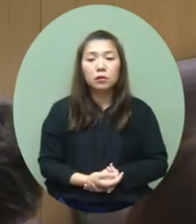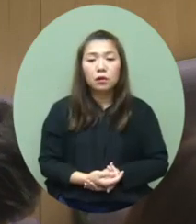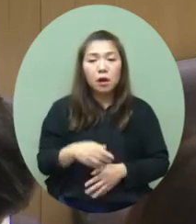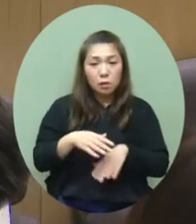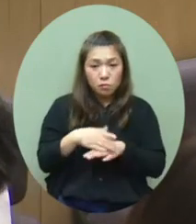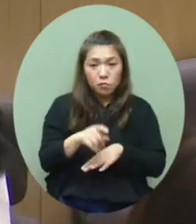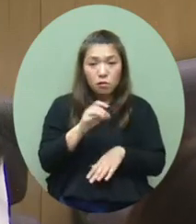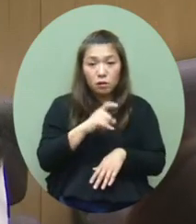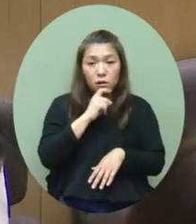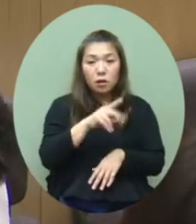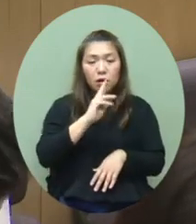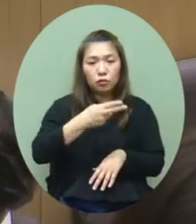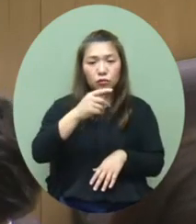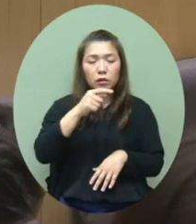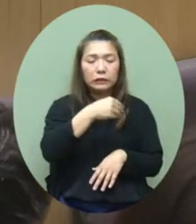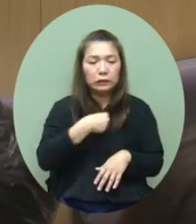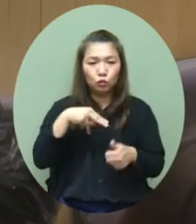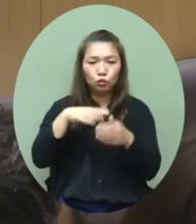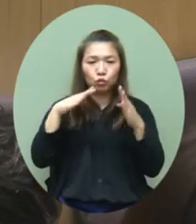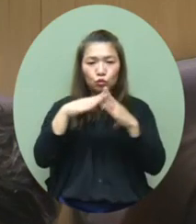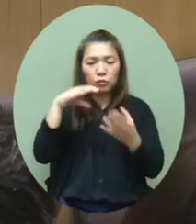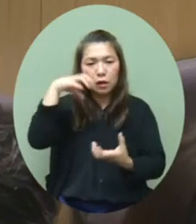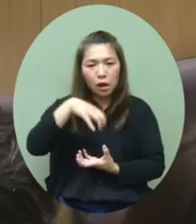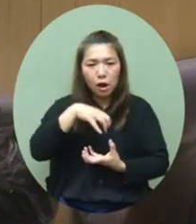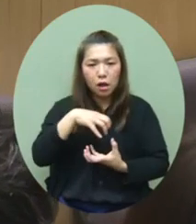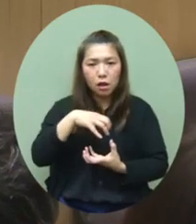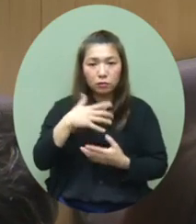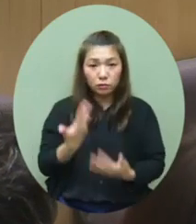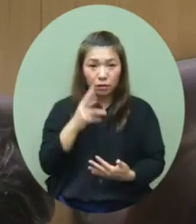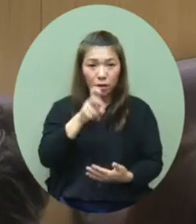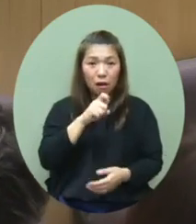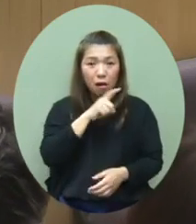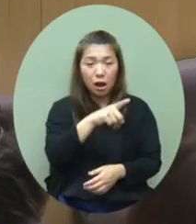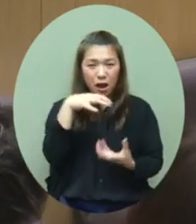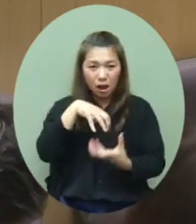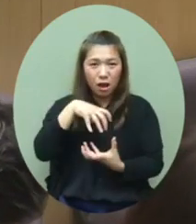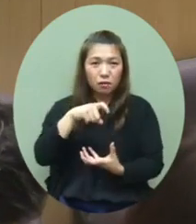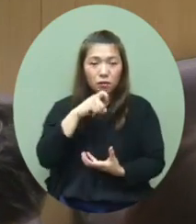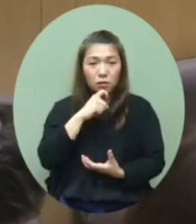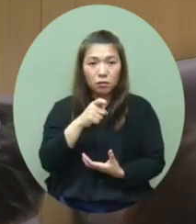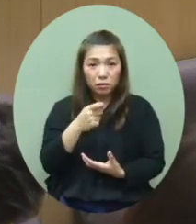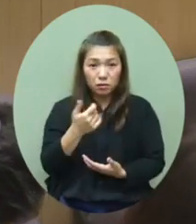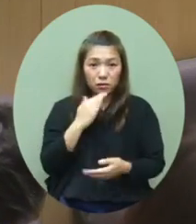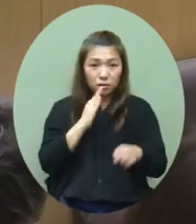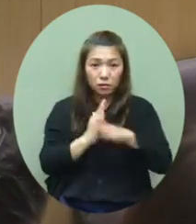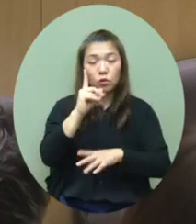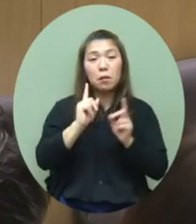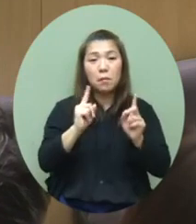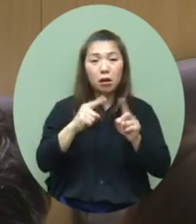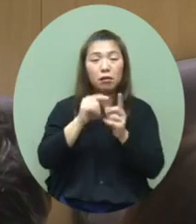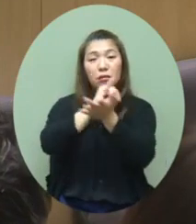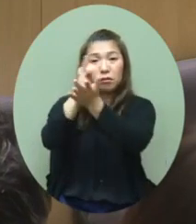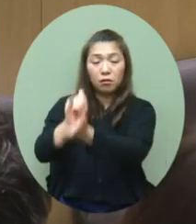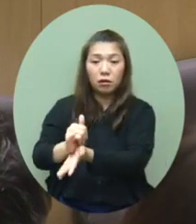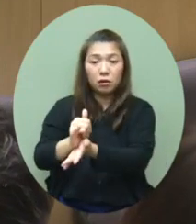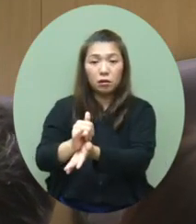到那個HA的負荷能力就是看到現在是不是已經出現了的能力就是剛剛說過百人入院的